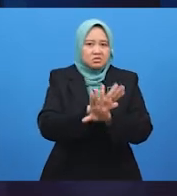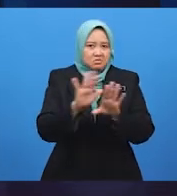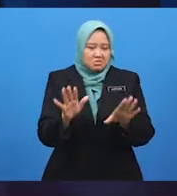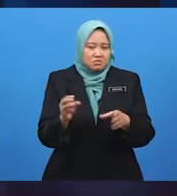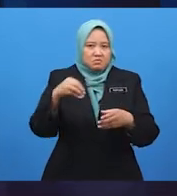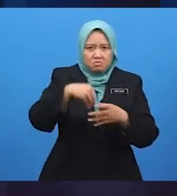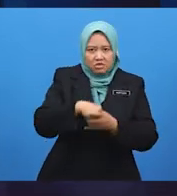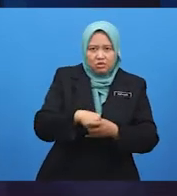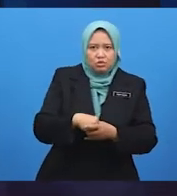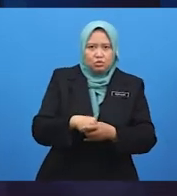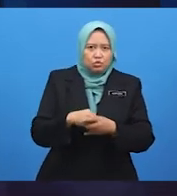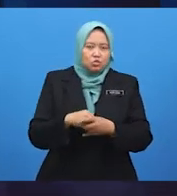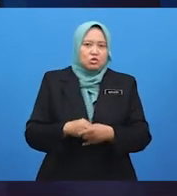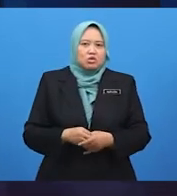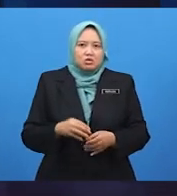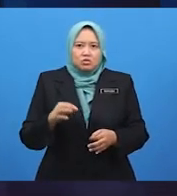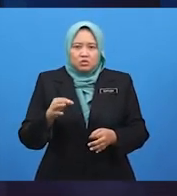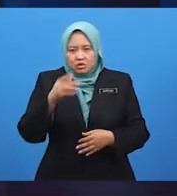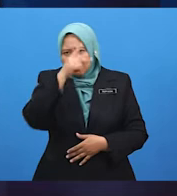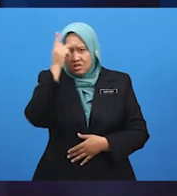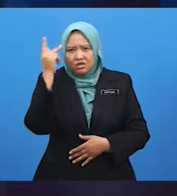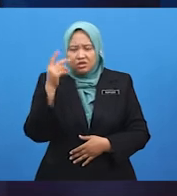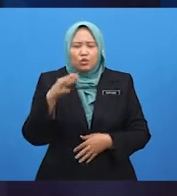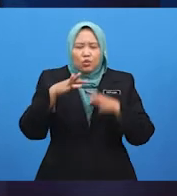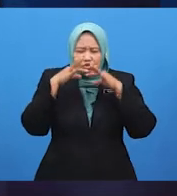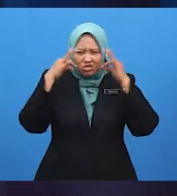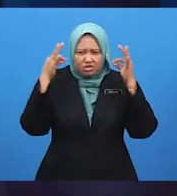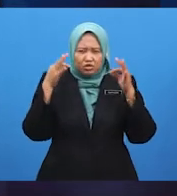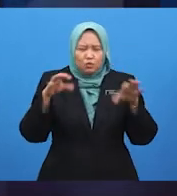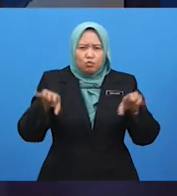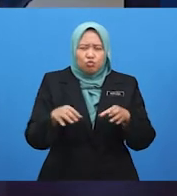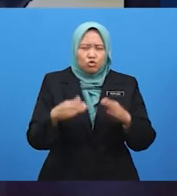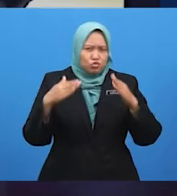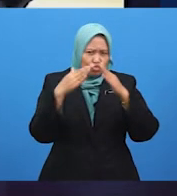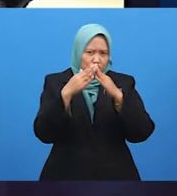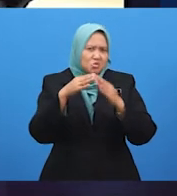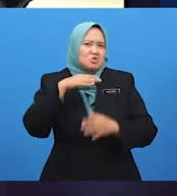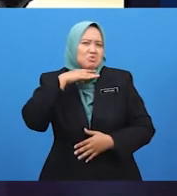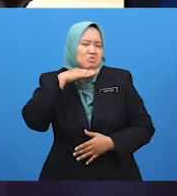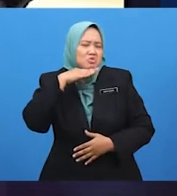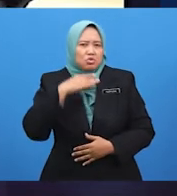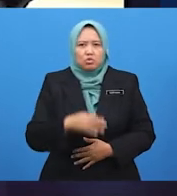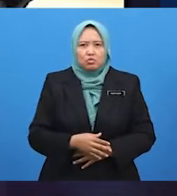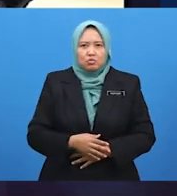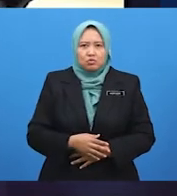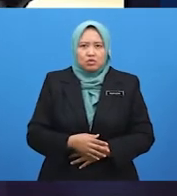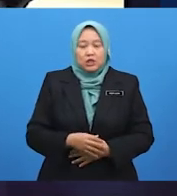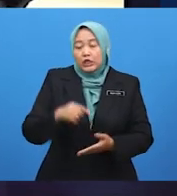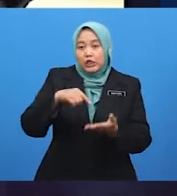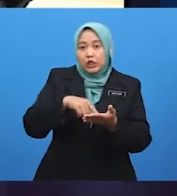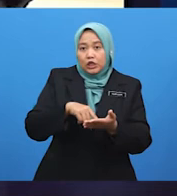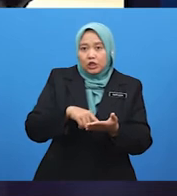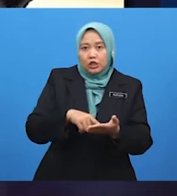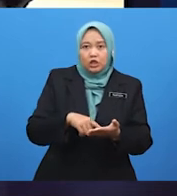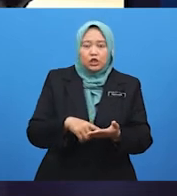kucing ini berak merata-rata. Janganlah marah, biar kami selesaikan. Ini kucing siapa? Ini kucing